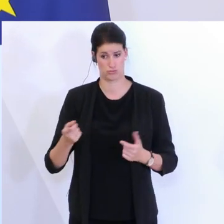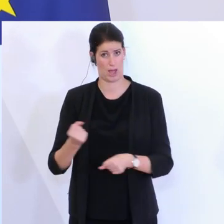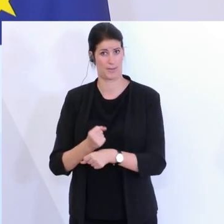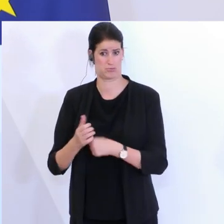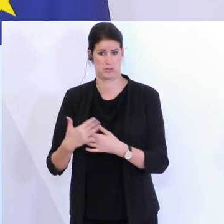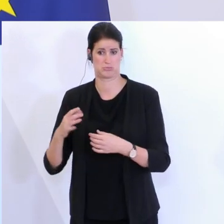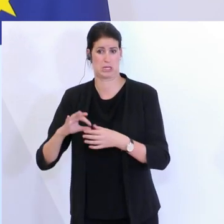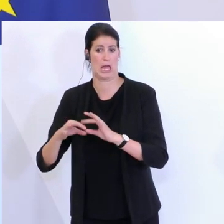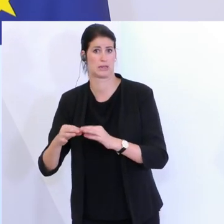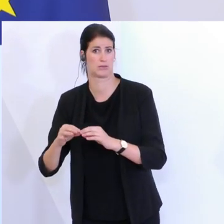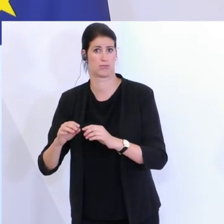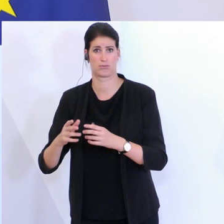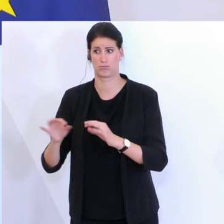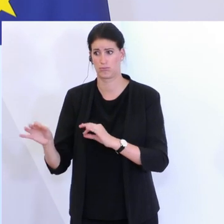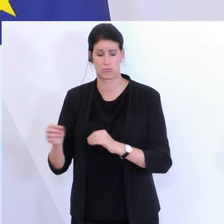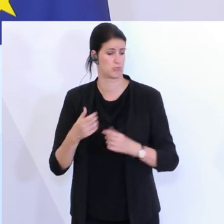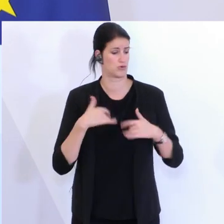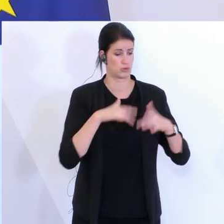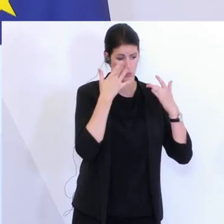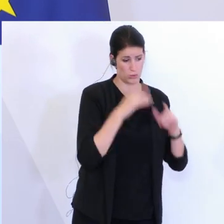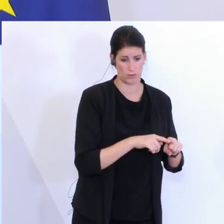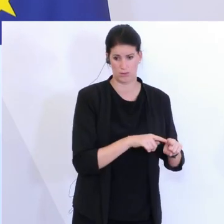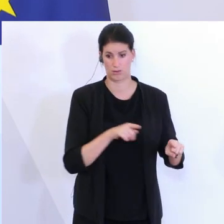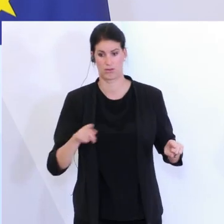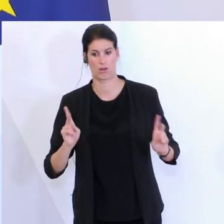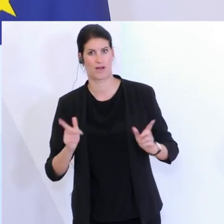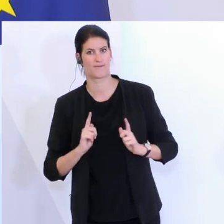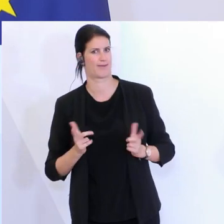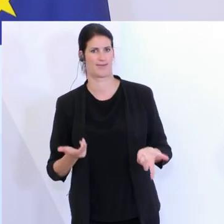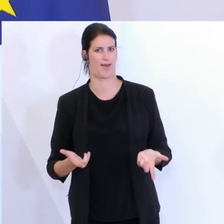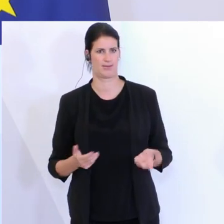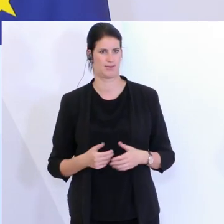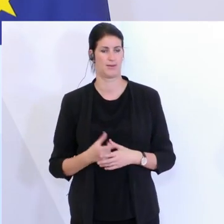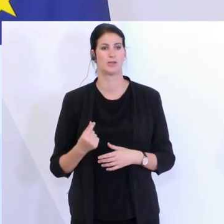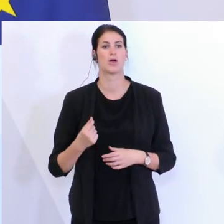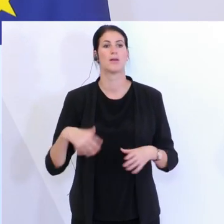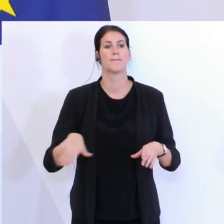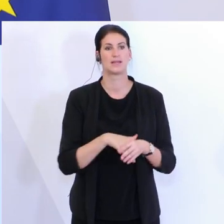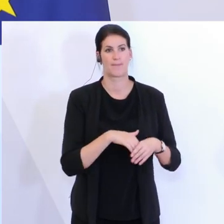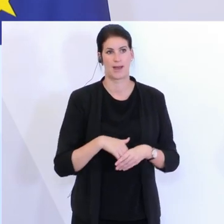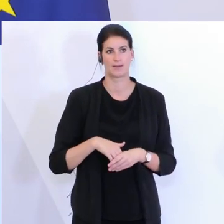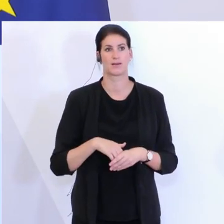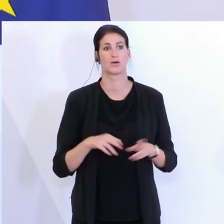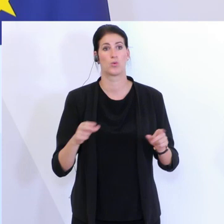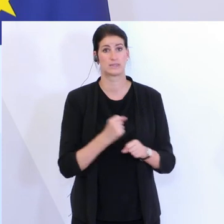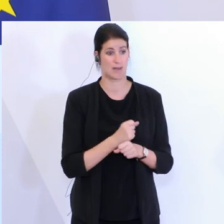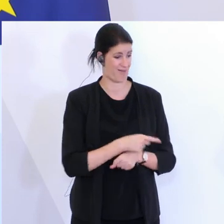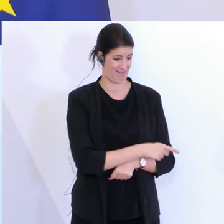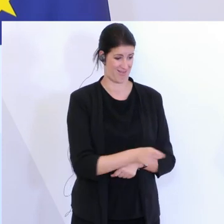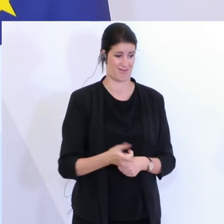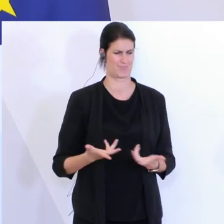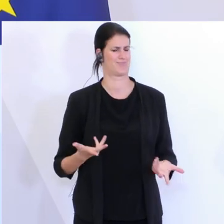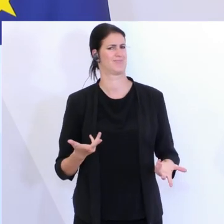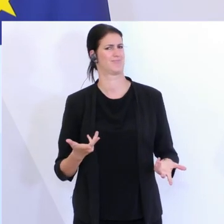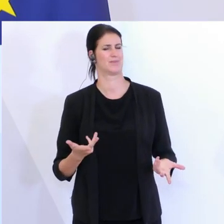Kurzarbeit sind und dort theoretisch kündigen müssen, auch nicht erwarten. Das heißt, die Mitarbeiter in der Kurzarbeit waren ja gar nicht am Arbeitsmarkt im Moment. Wir